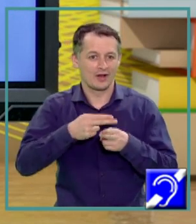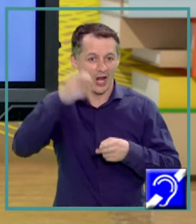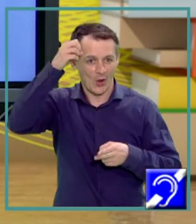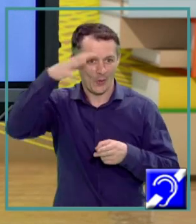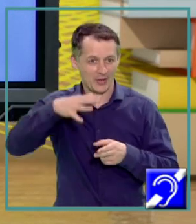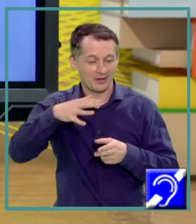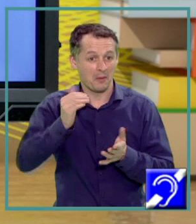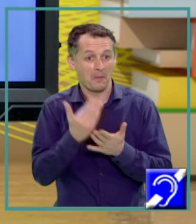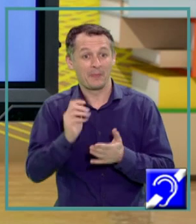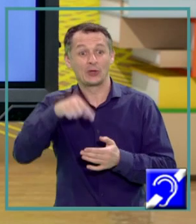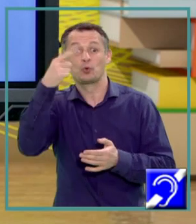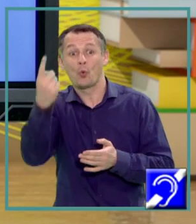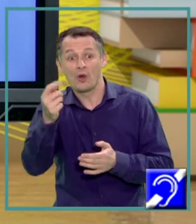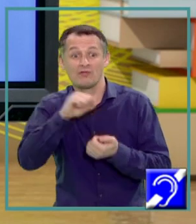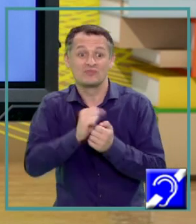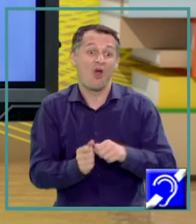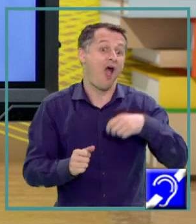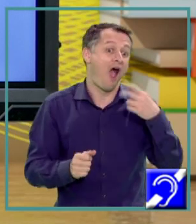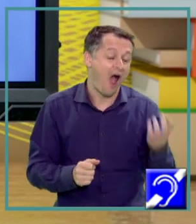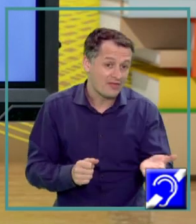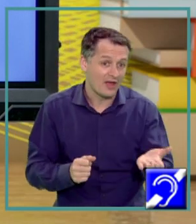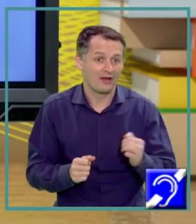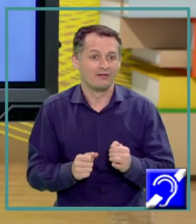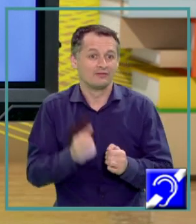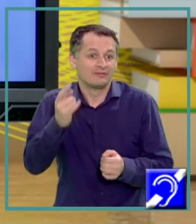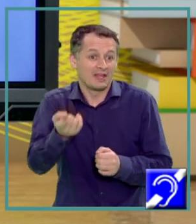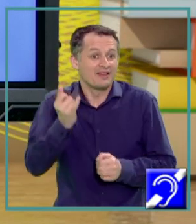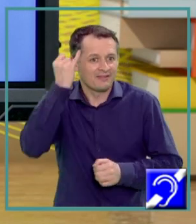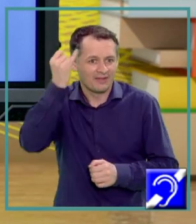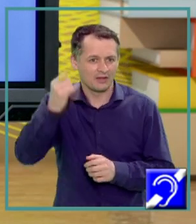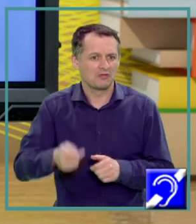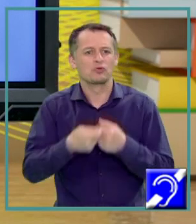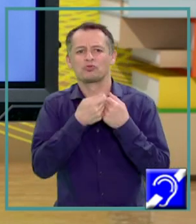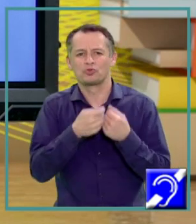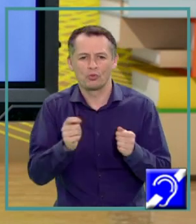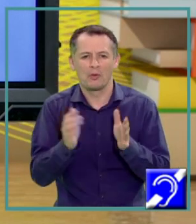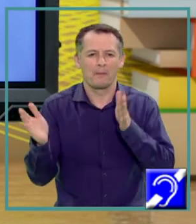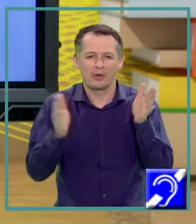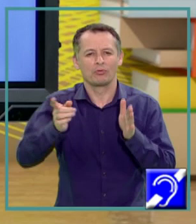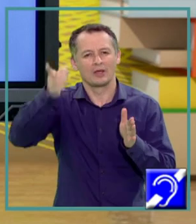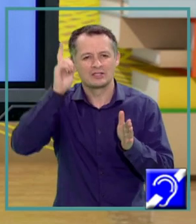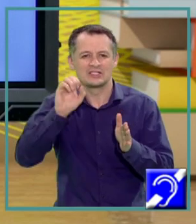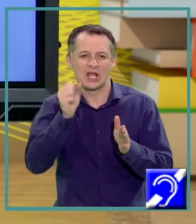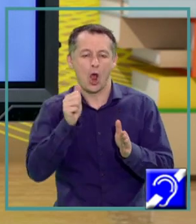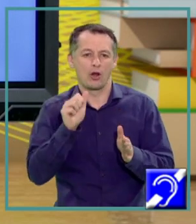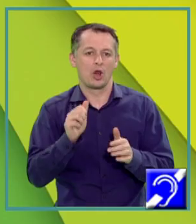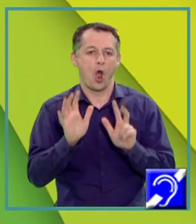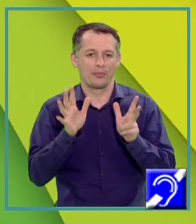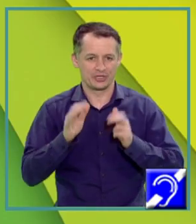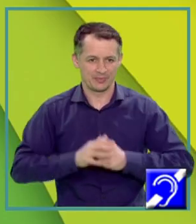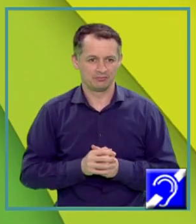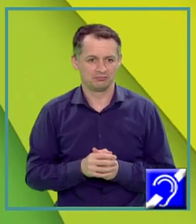în favoarea niciunea dintre cele două ipoteze, pe tot parcursul secolului al XVIII-lea,